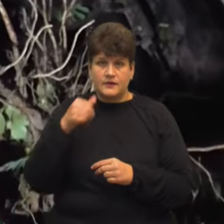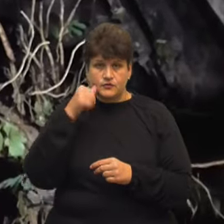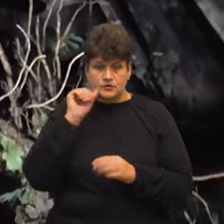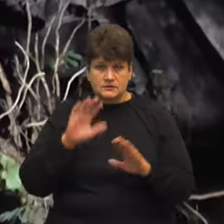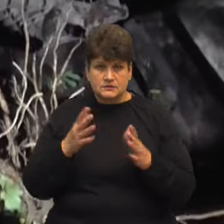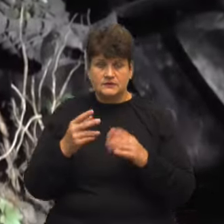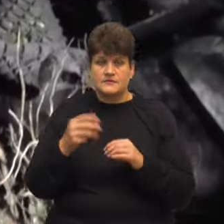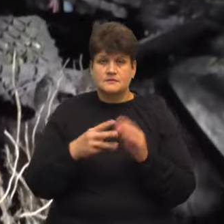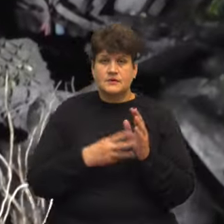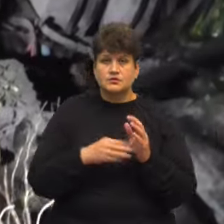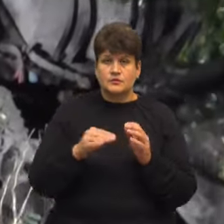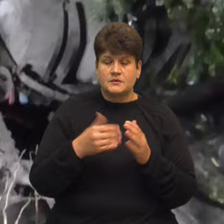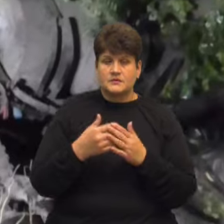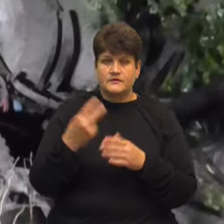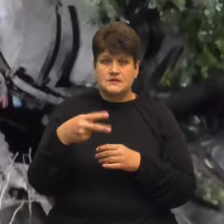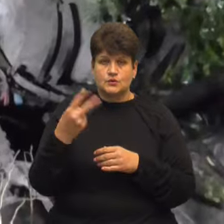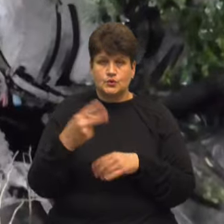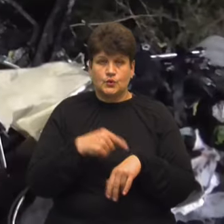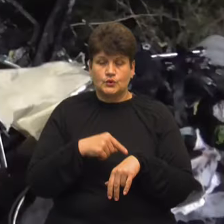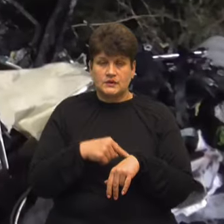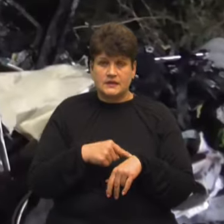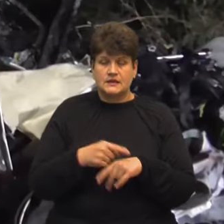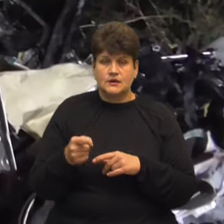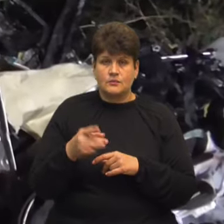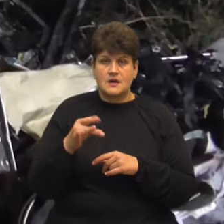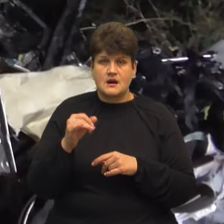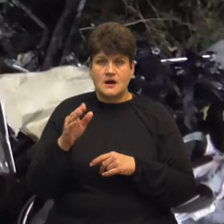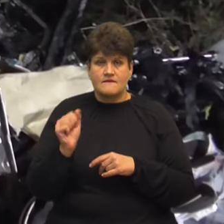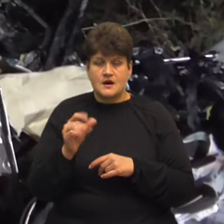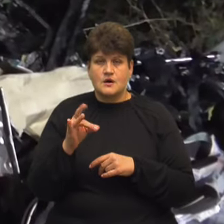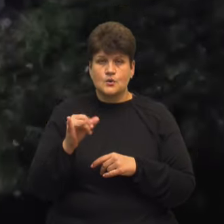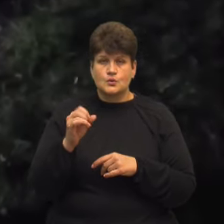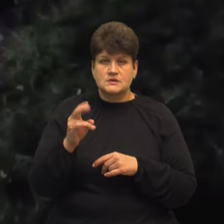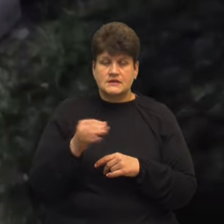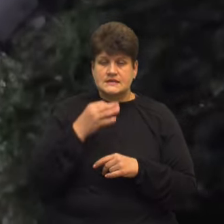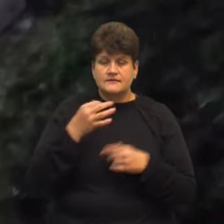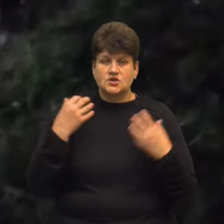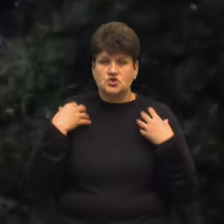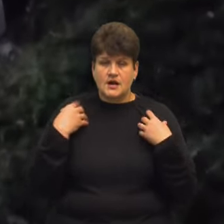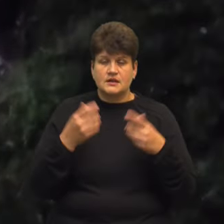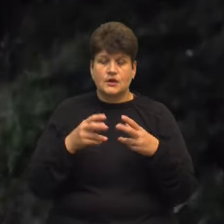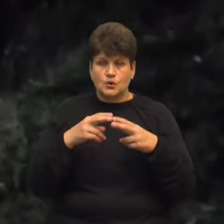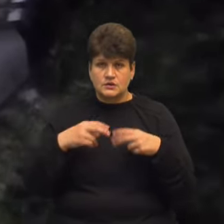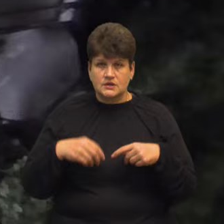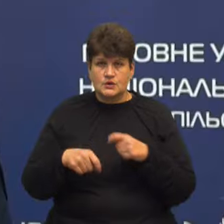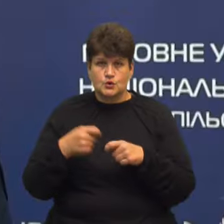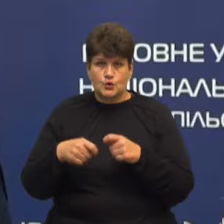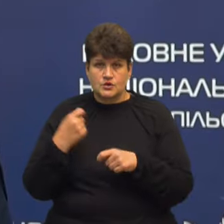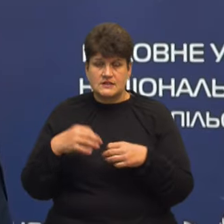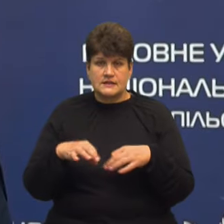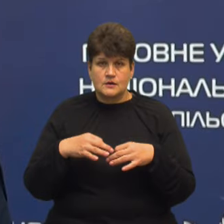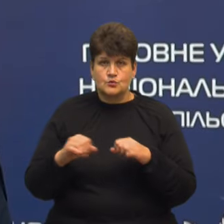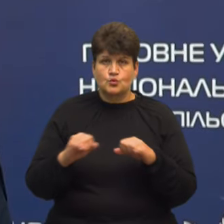22-й годині на дорозі Тернопіль-Вів-Рава-Руська Про це повідомив начальник відділу розслідування злочинів у сфері транспорту слідчого управління